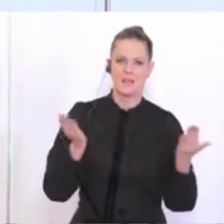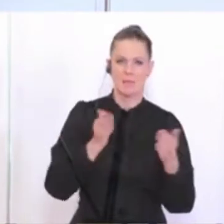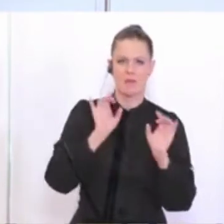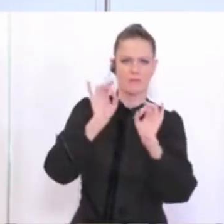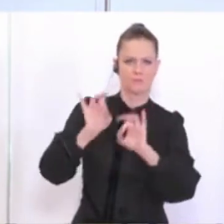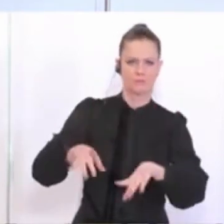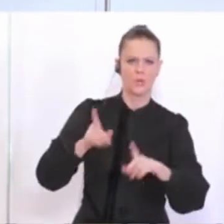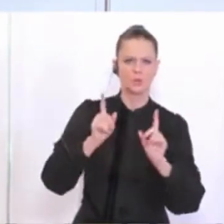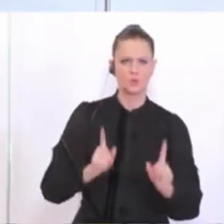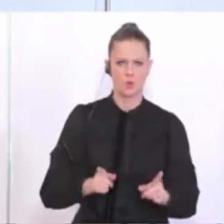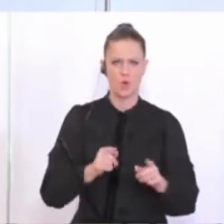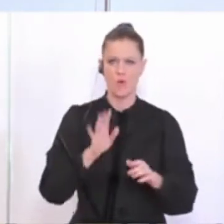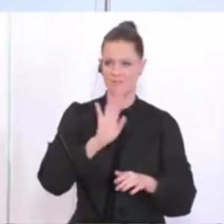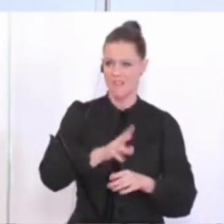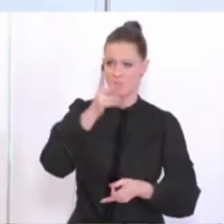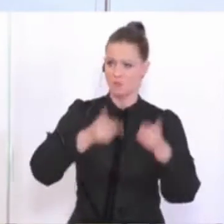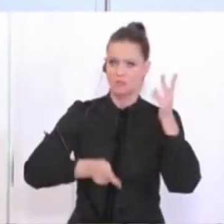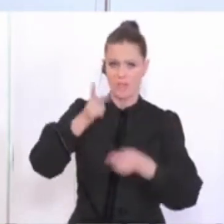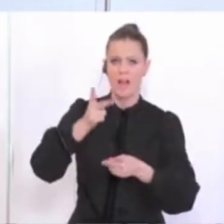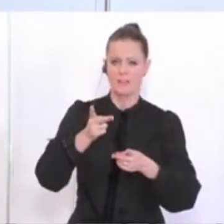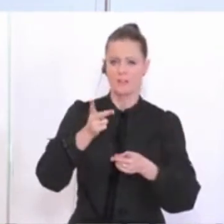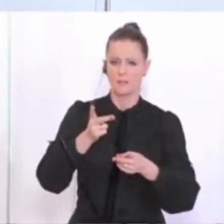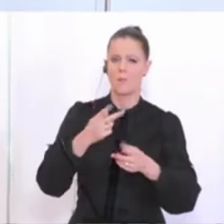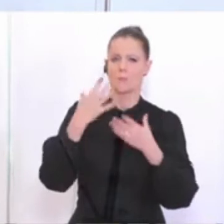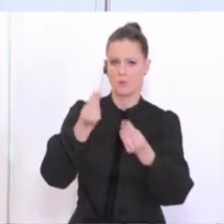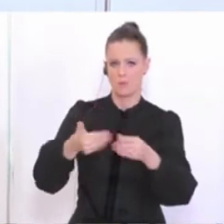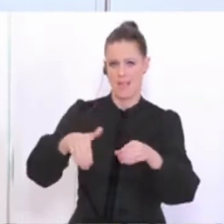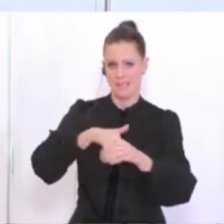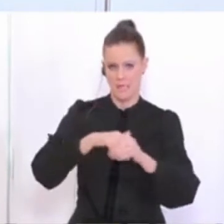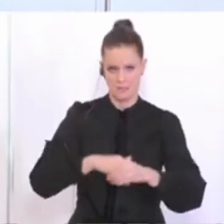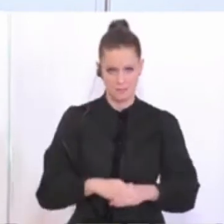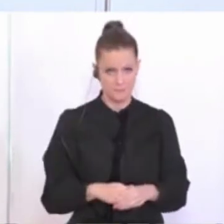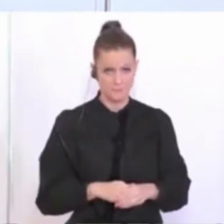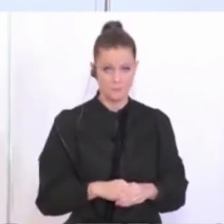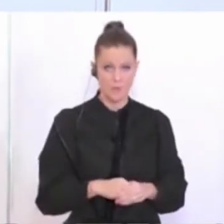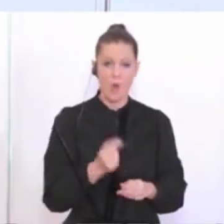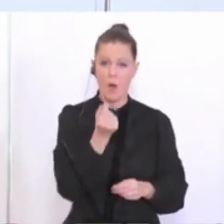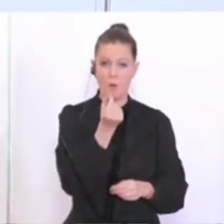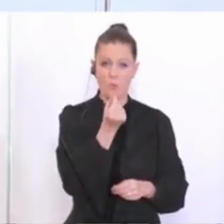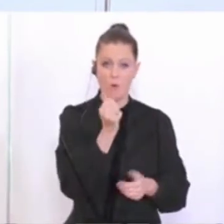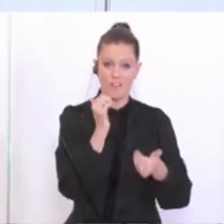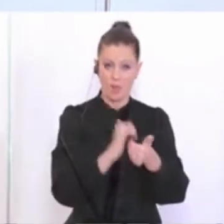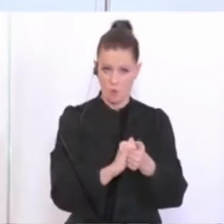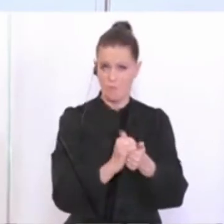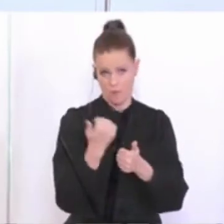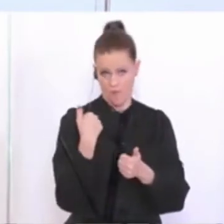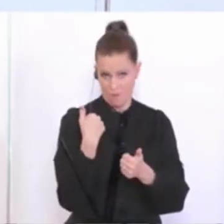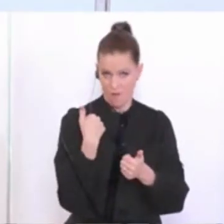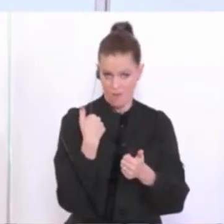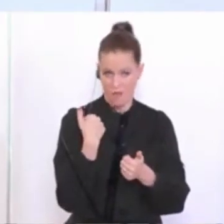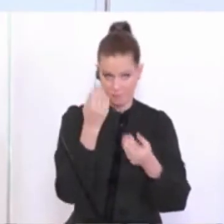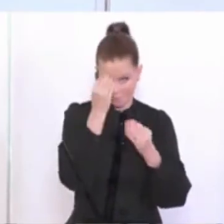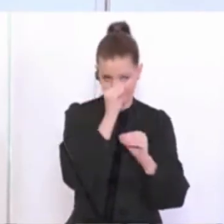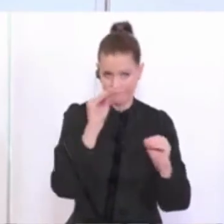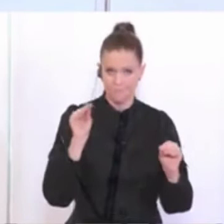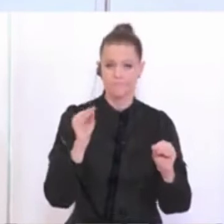größere Teile der Schäden ersetzt werden sollen. Und was die Profi-Clubs betrifft, bei denen wir uns vorher aufgehalten haben, da